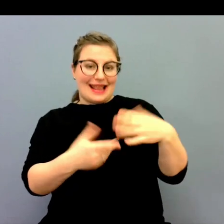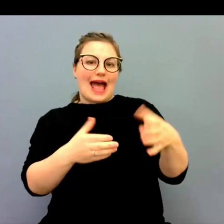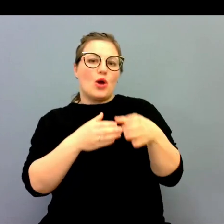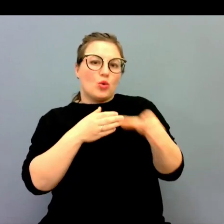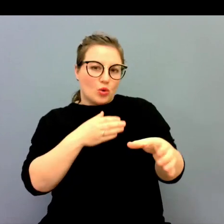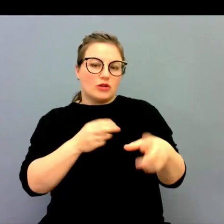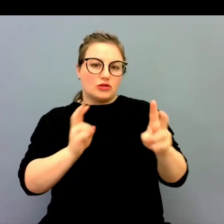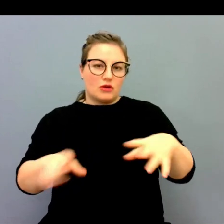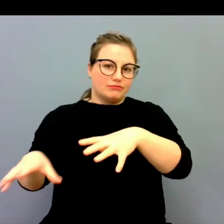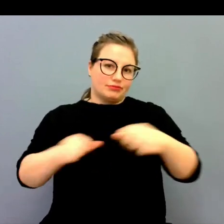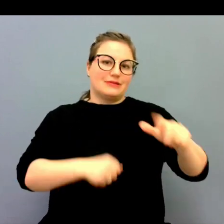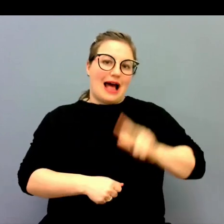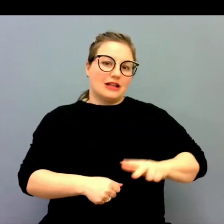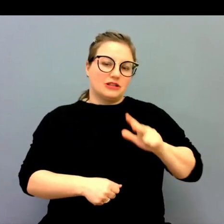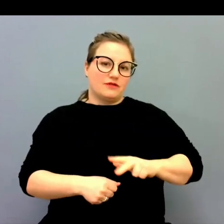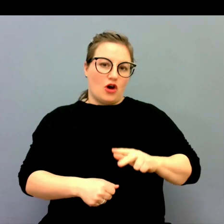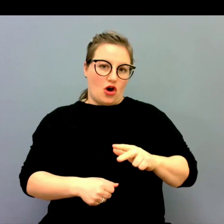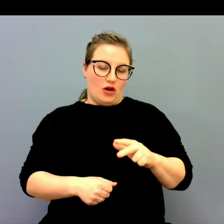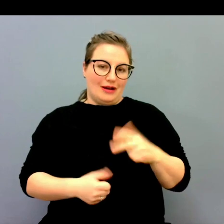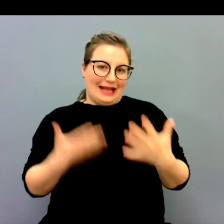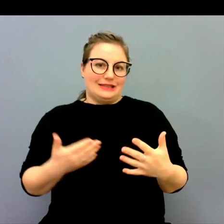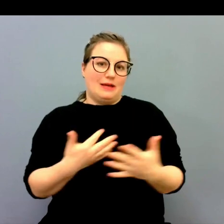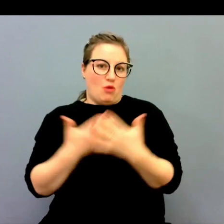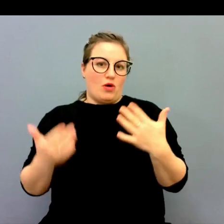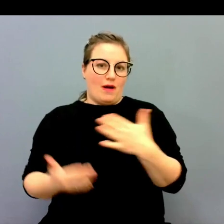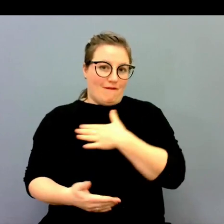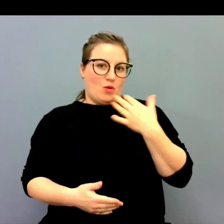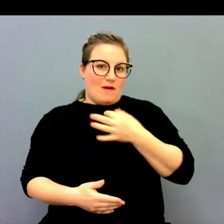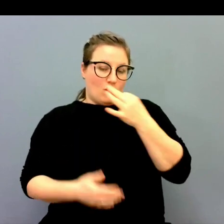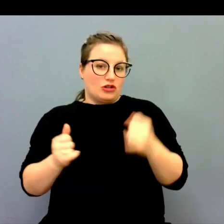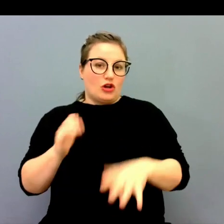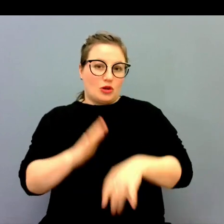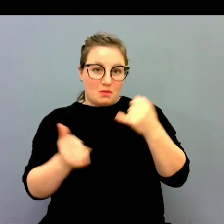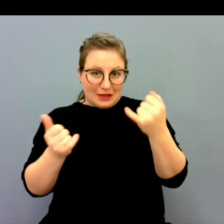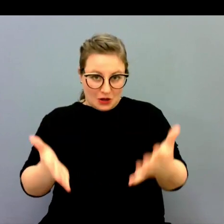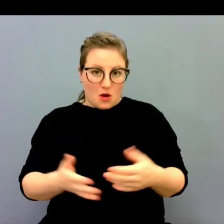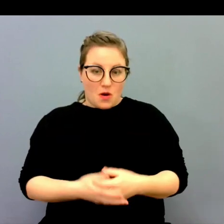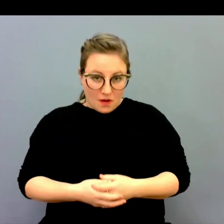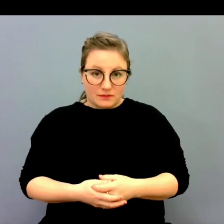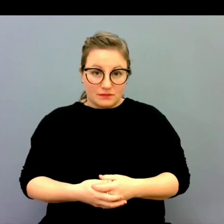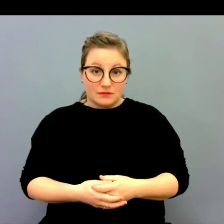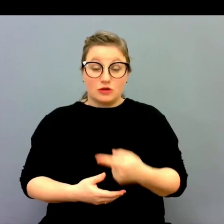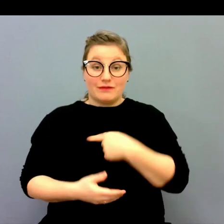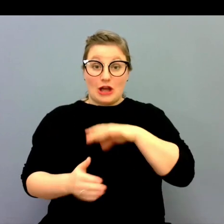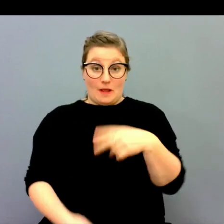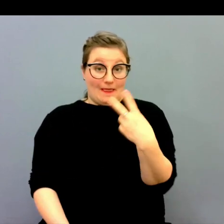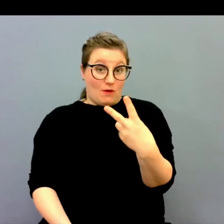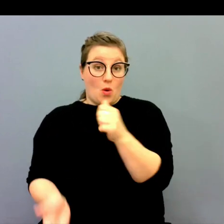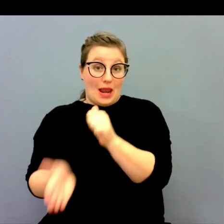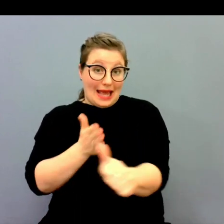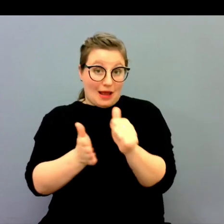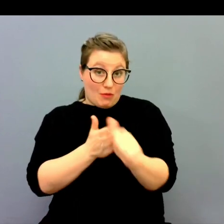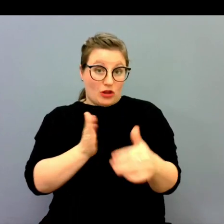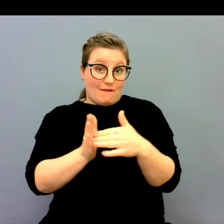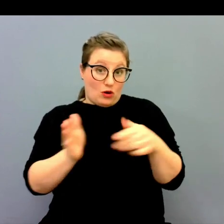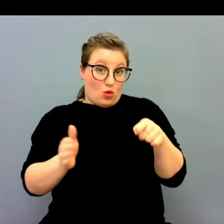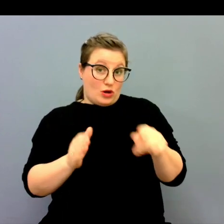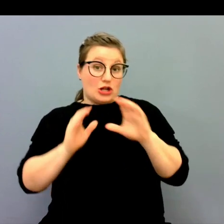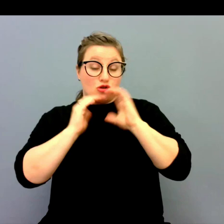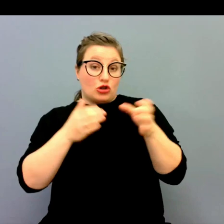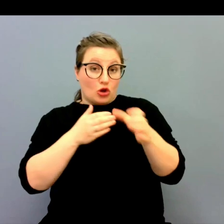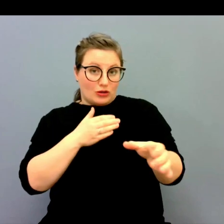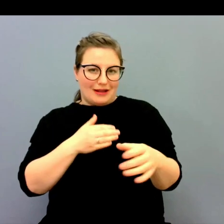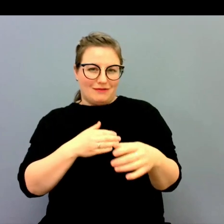Socialutskottet är ju det utskott som har ansvar för en stor del av de här frågorna som vi ska prata om idag. så vi har alltså två ledamöter